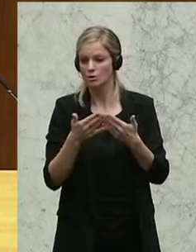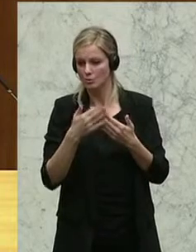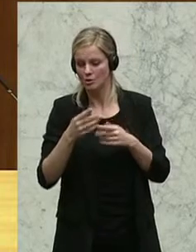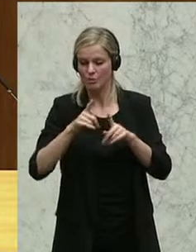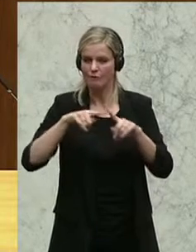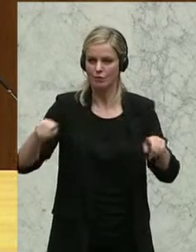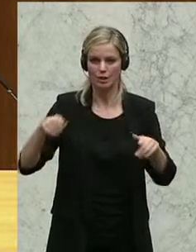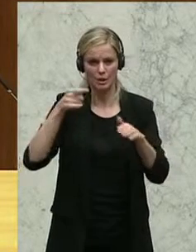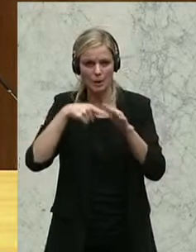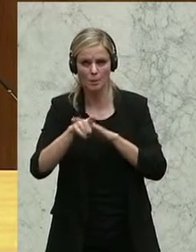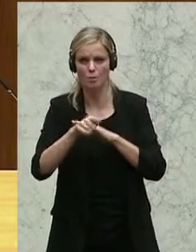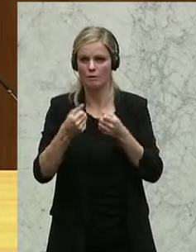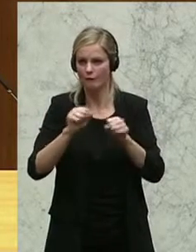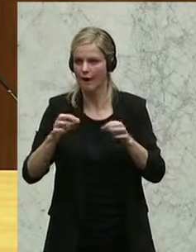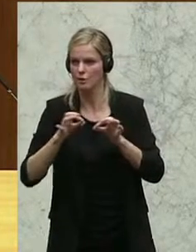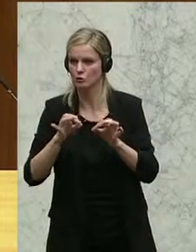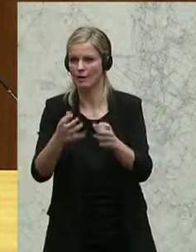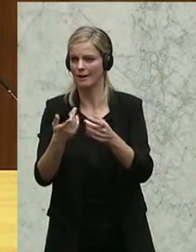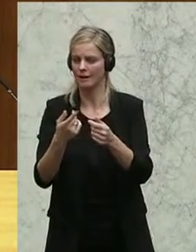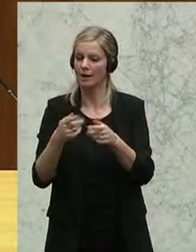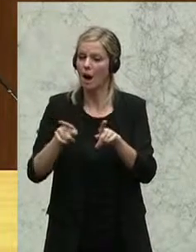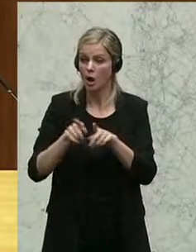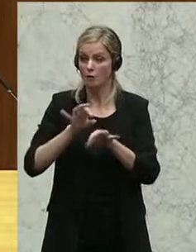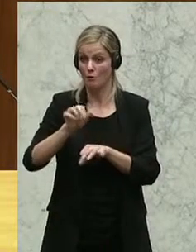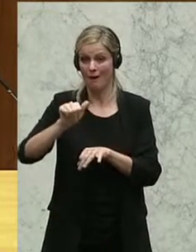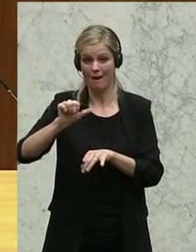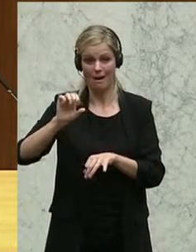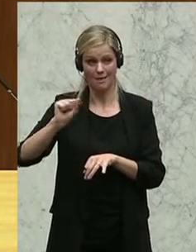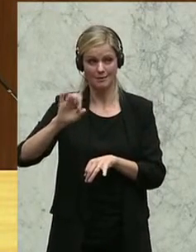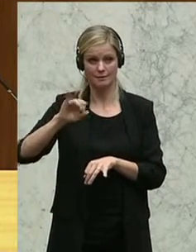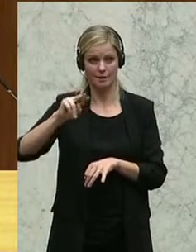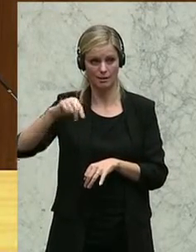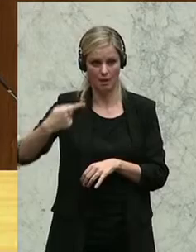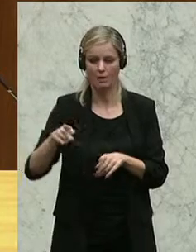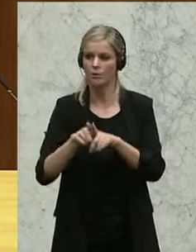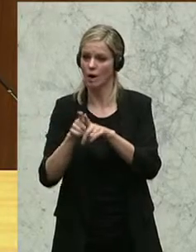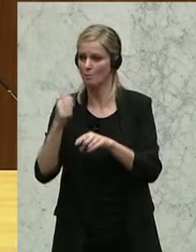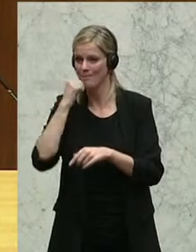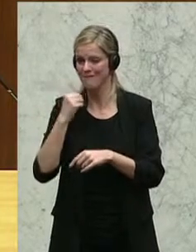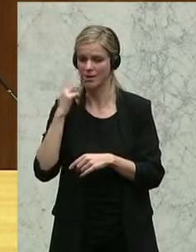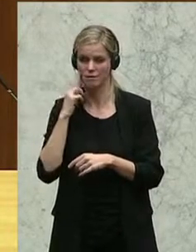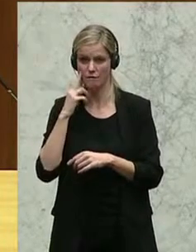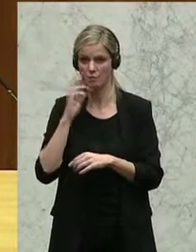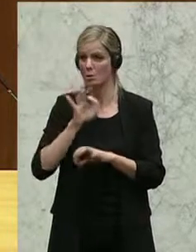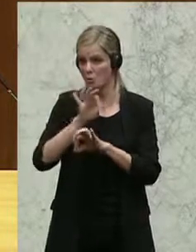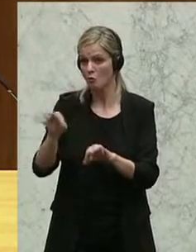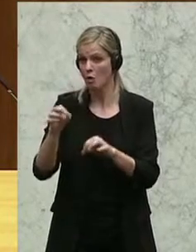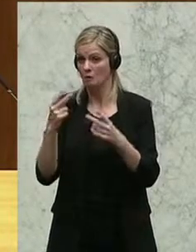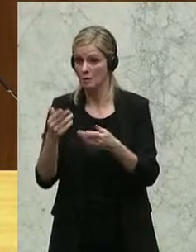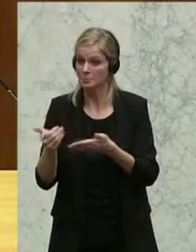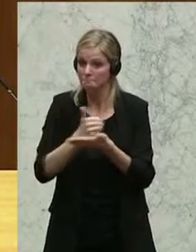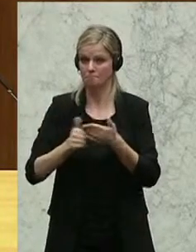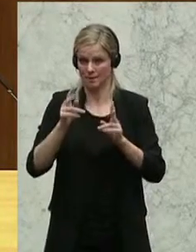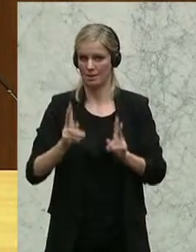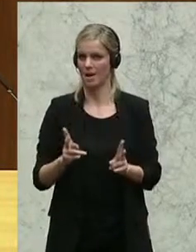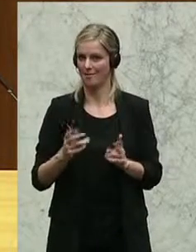auf der freien Strecke könnte ebenfalls für die ASFINAG und für Privatfirmen lukrativ sein. Und daher meine